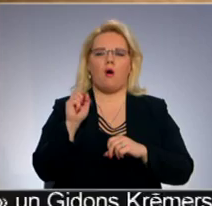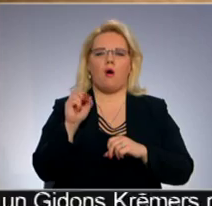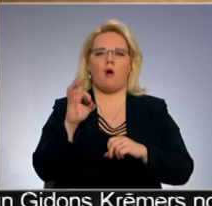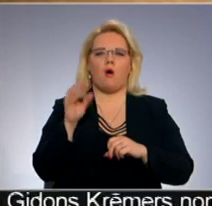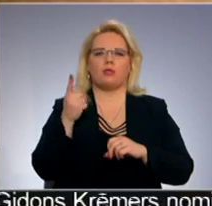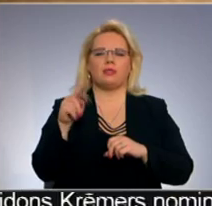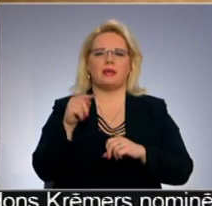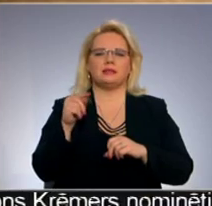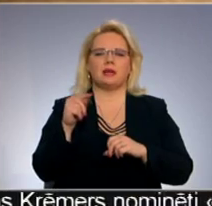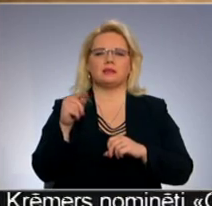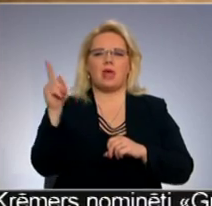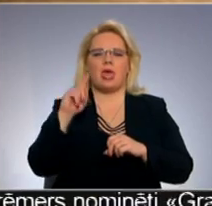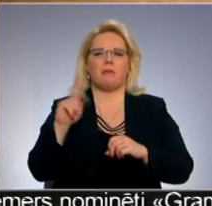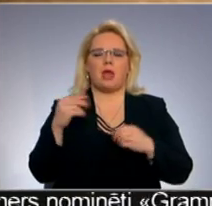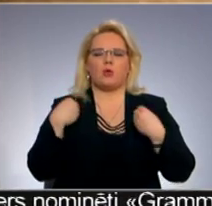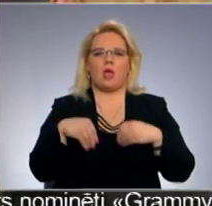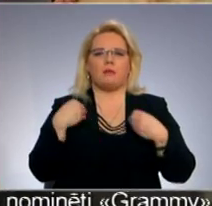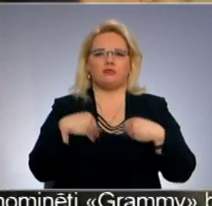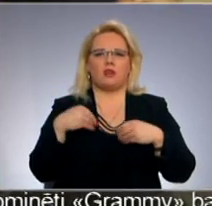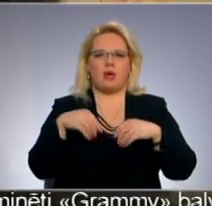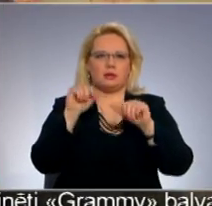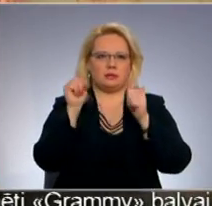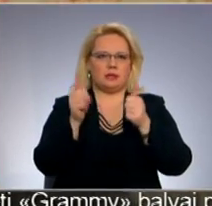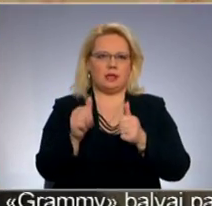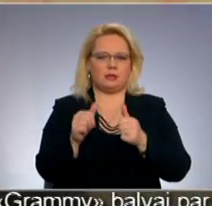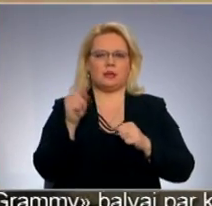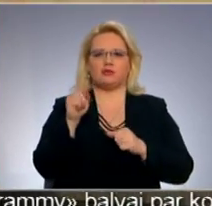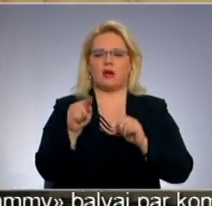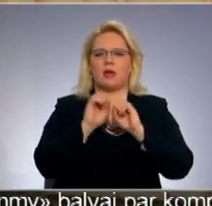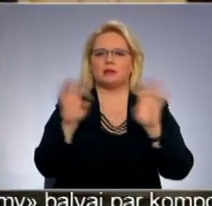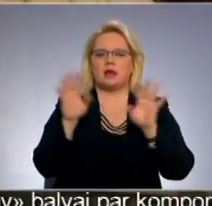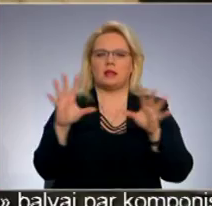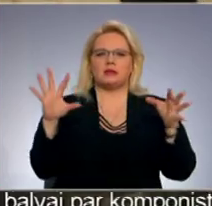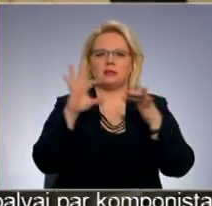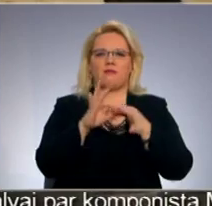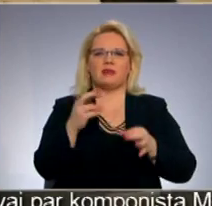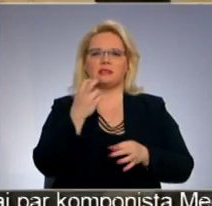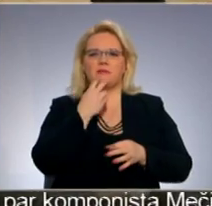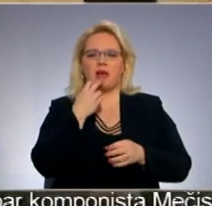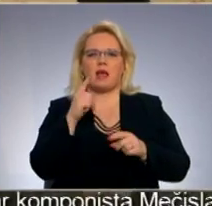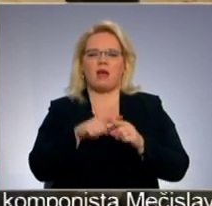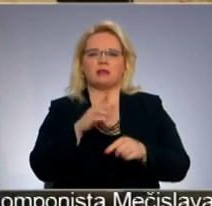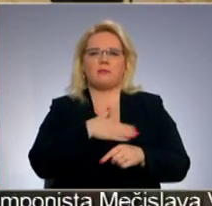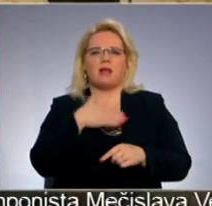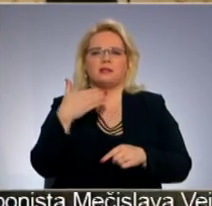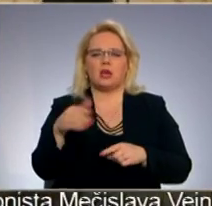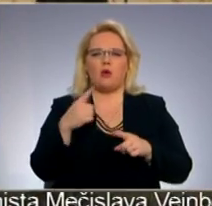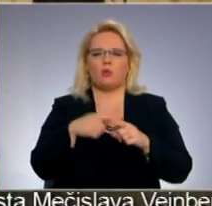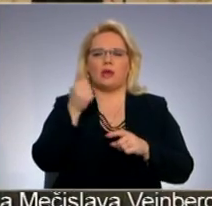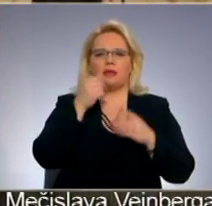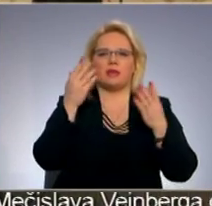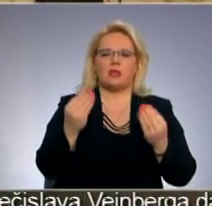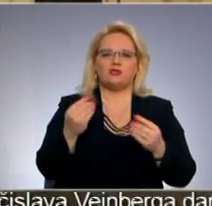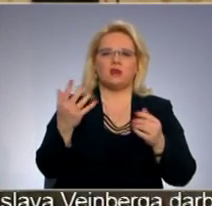ebreju ģepšanās, stils. Šajā stāstā savies smīklīgais ar smeldzīgo un ikdienišķais ar